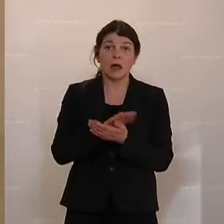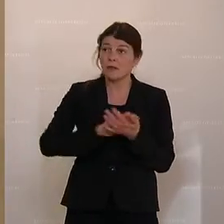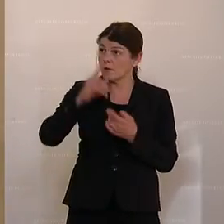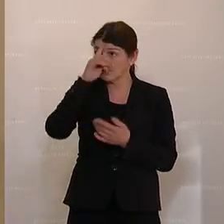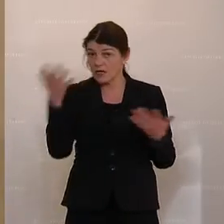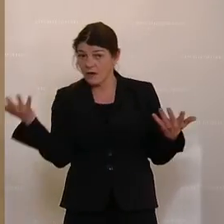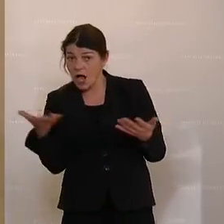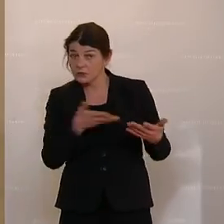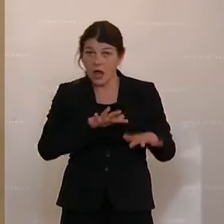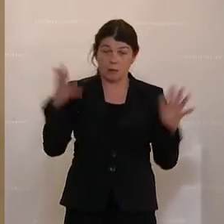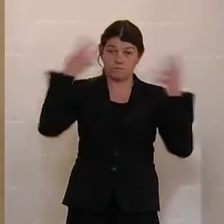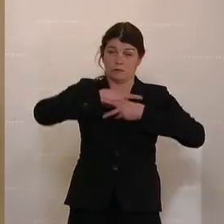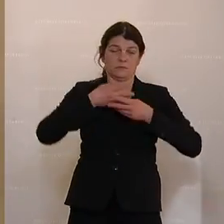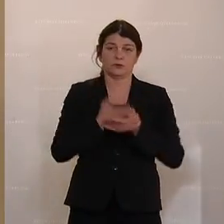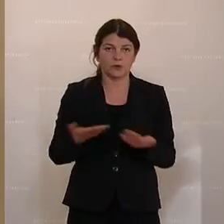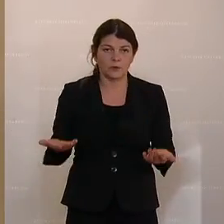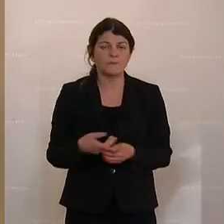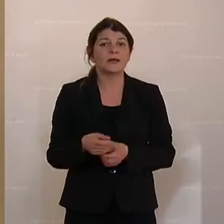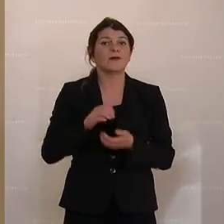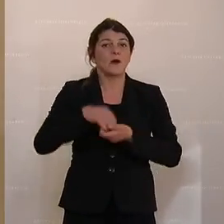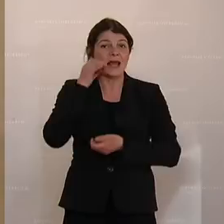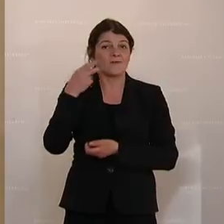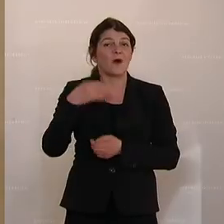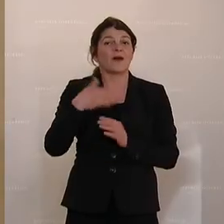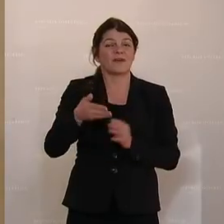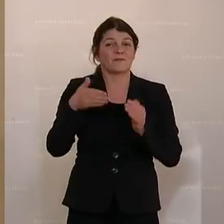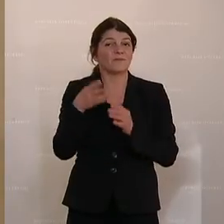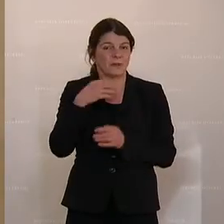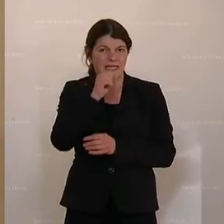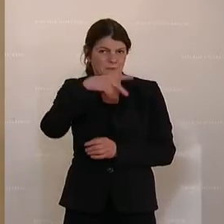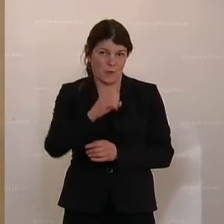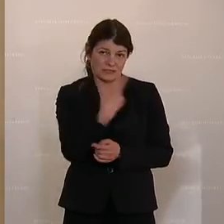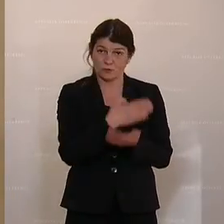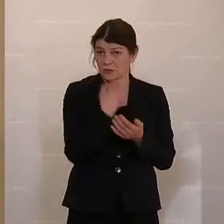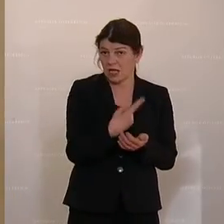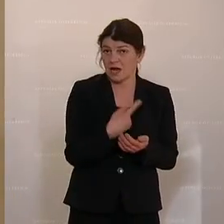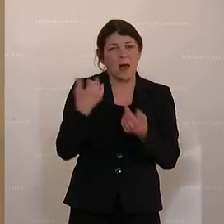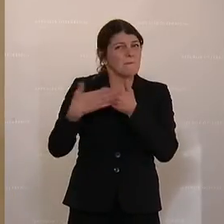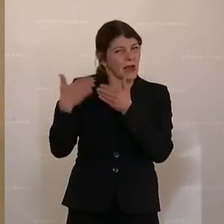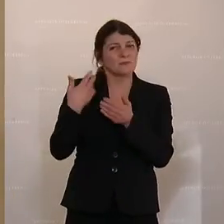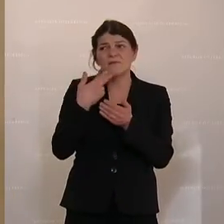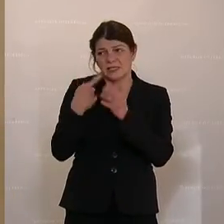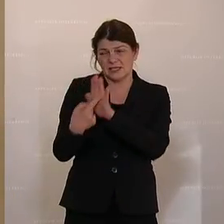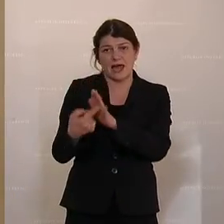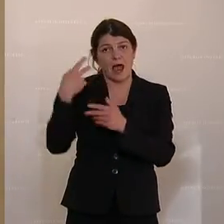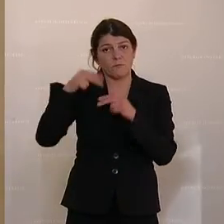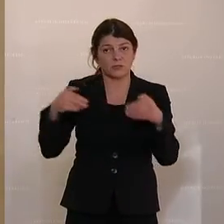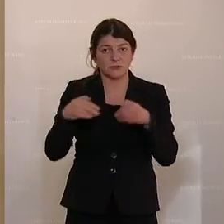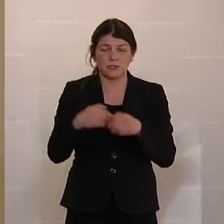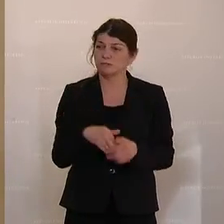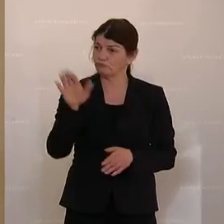mehr aus. Und die Kollegin Vorderwinkel von der SPÖ hat das auch angesprochen. Ich darf als Beispiel, Herr Bundesminister. Ihr Team